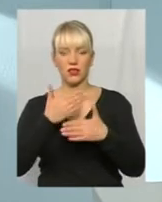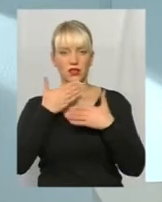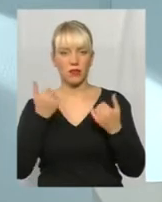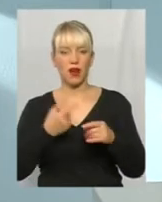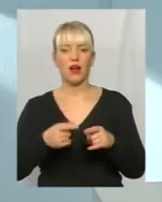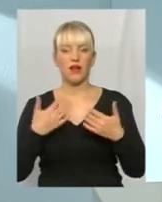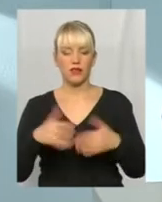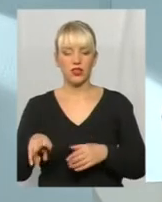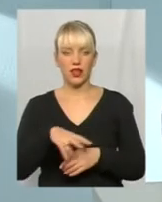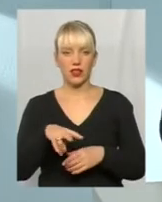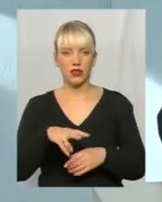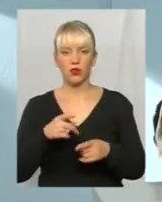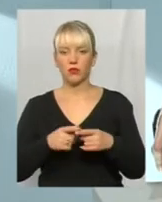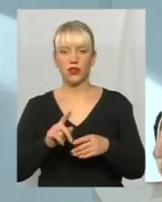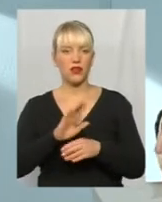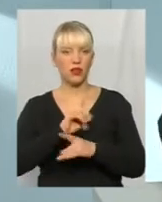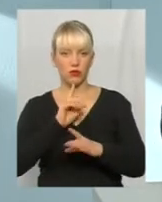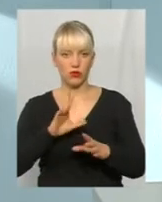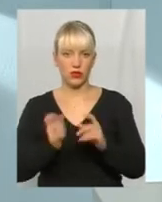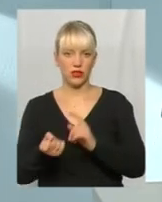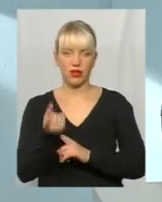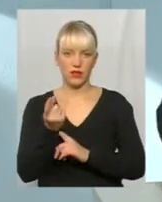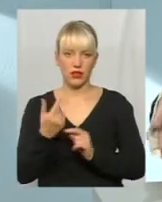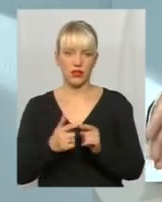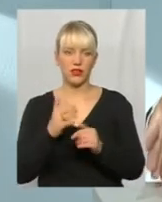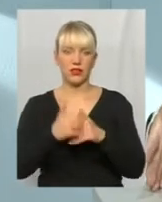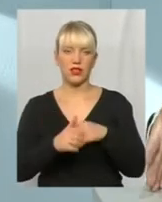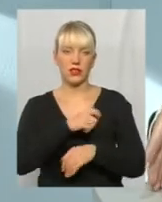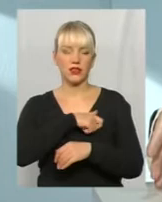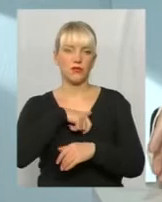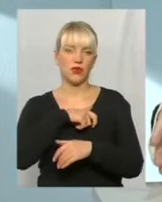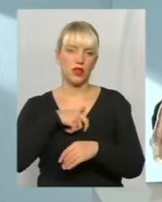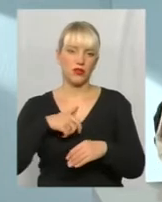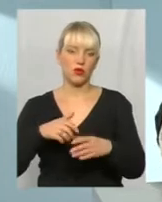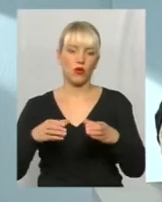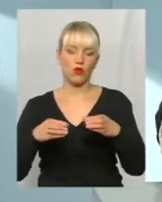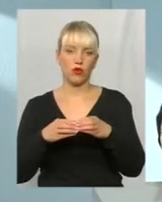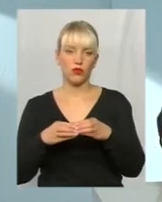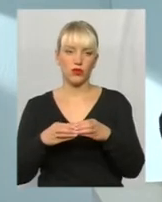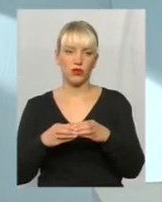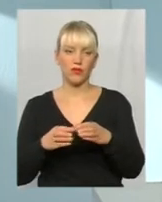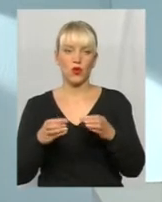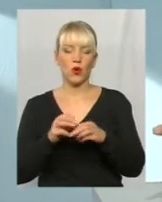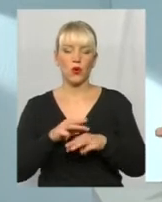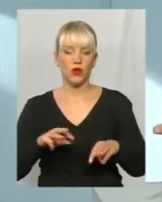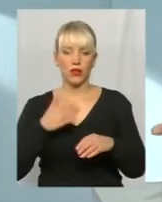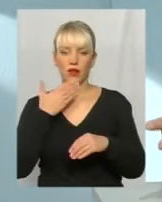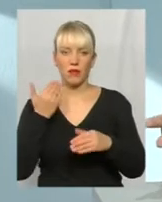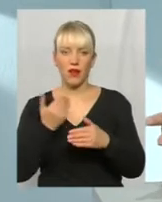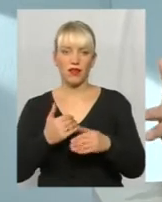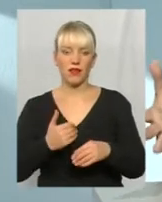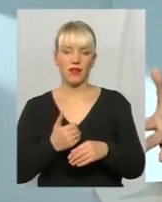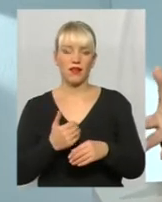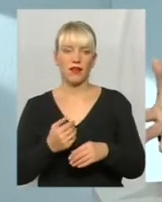листопад і навряд чи вона з'явиться серед депутатського корпусу, уряд не має намірів